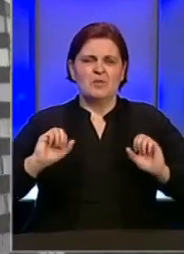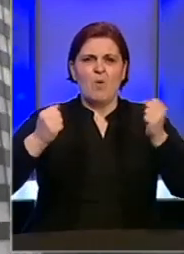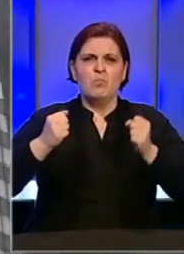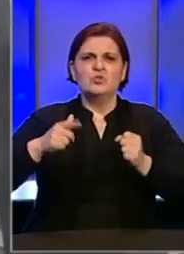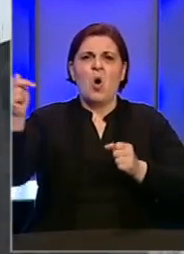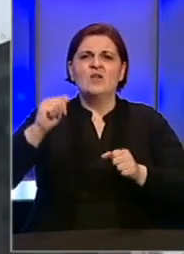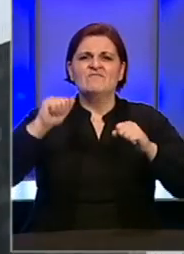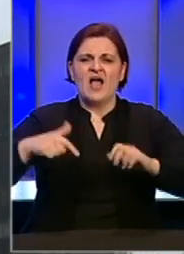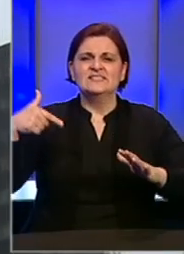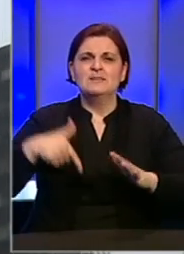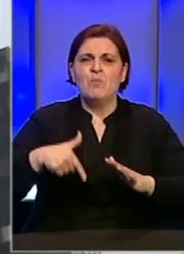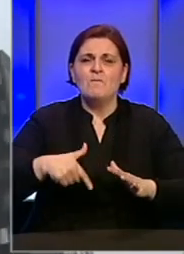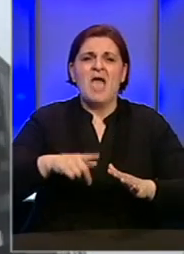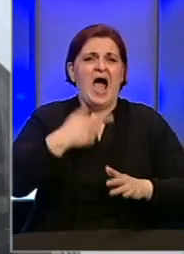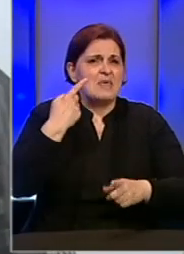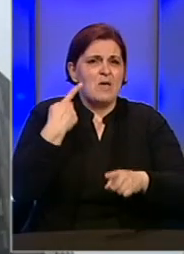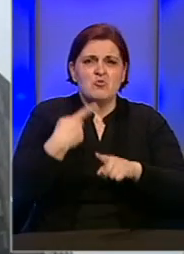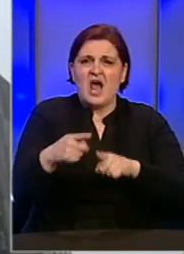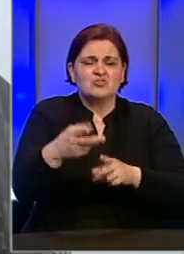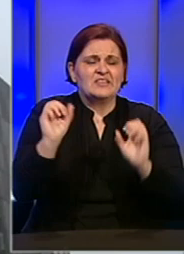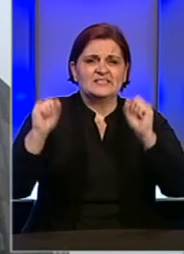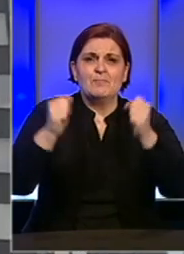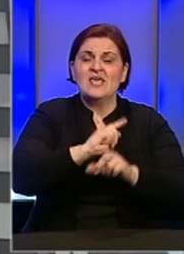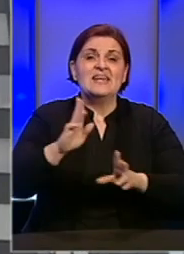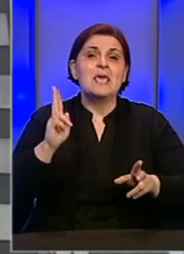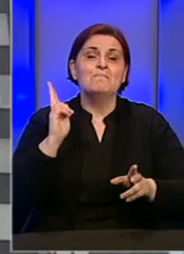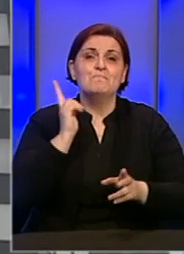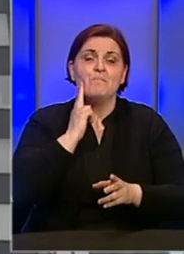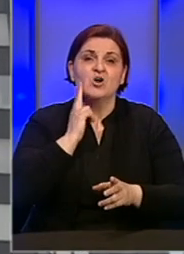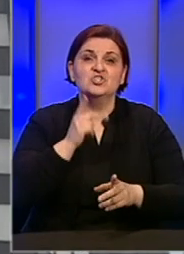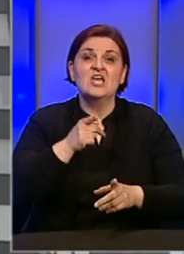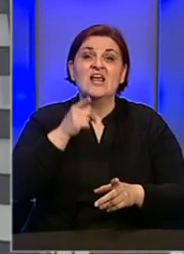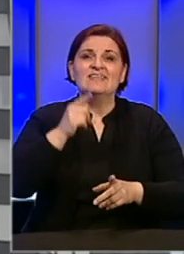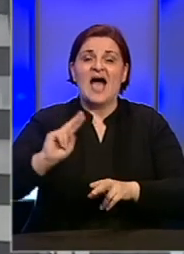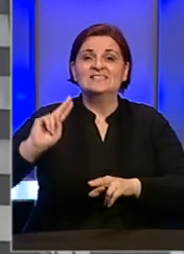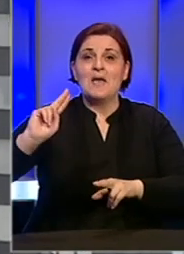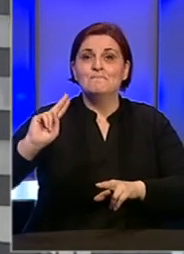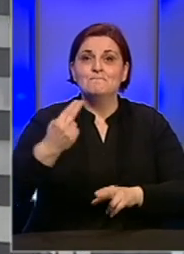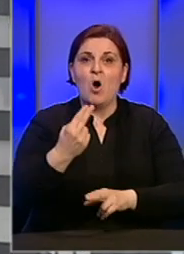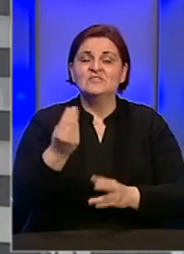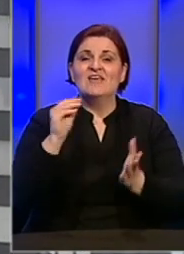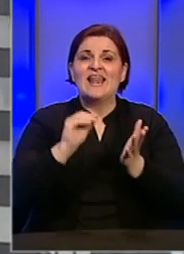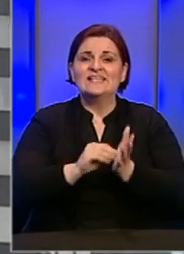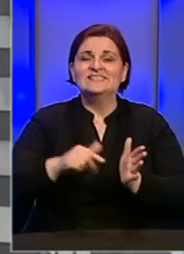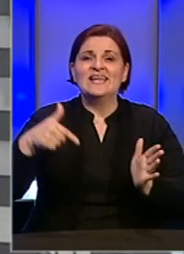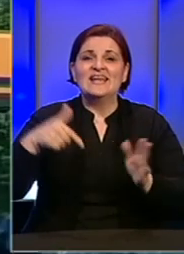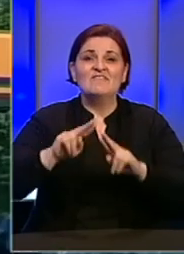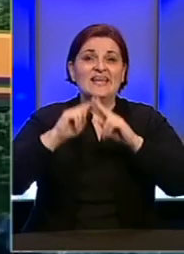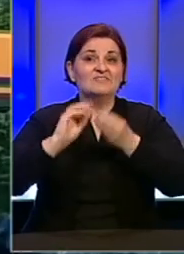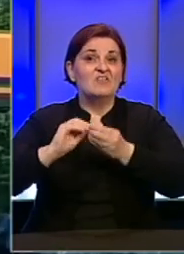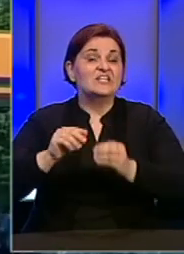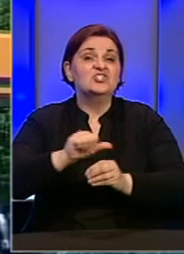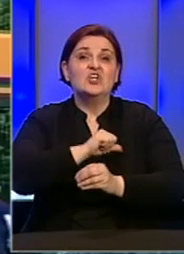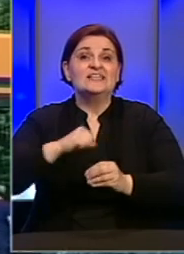kaže da oni zaista nemaju nikakvog razloga da se bune i da nije pošteno da se pozivaju na cijene nafte na svjetskom